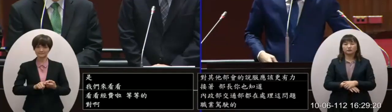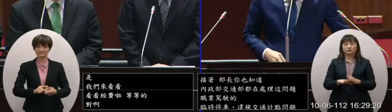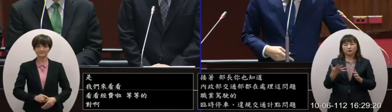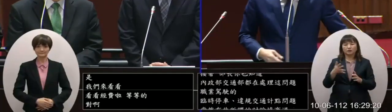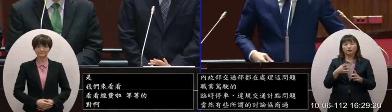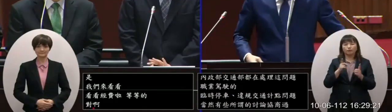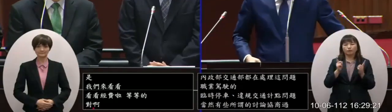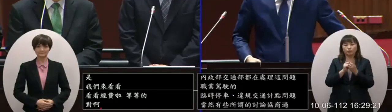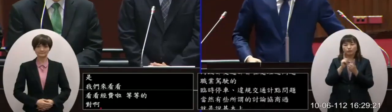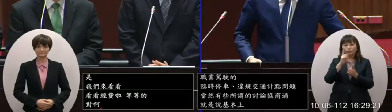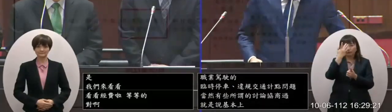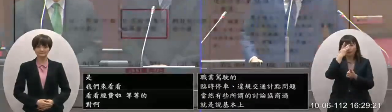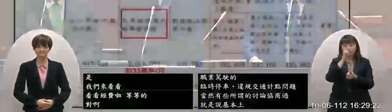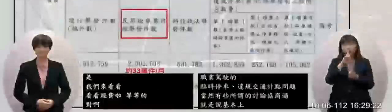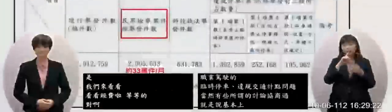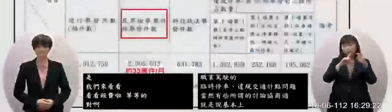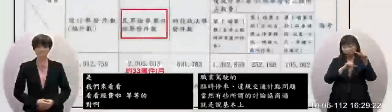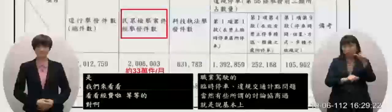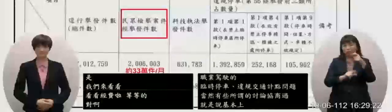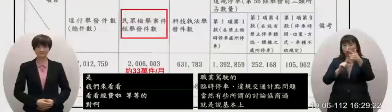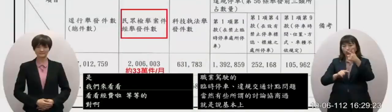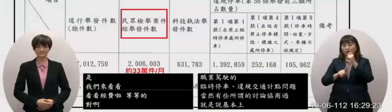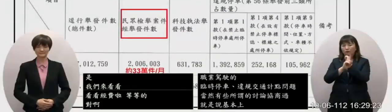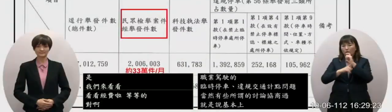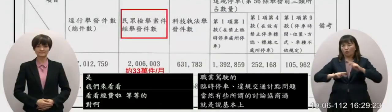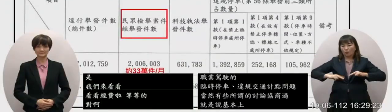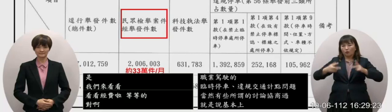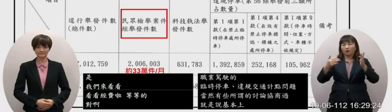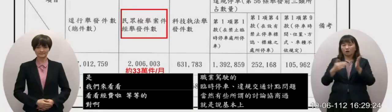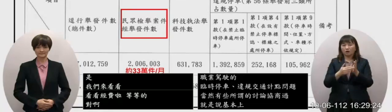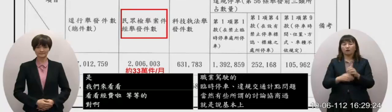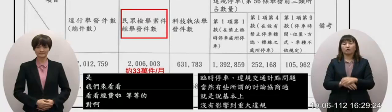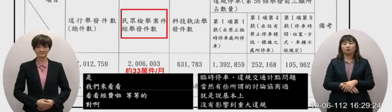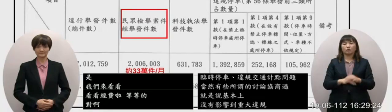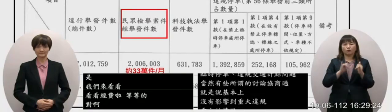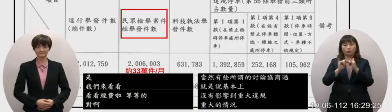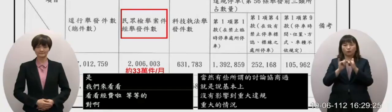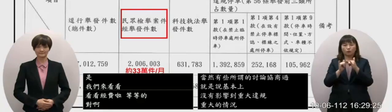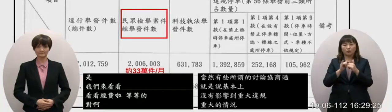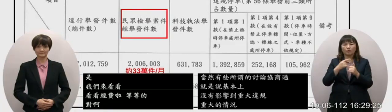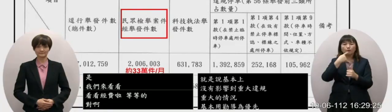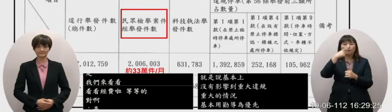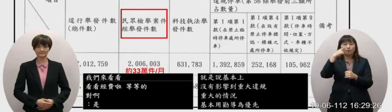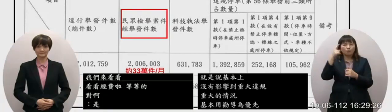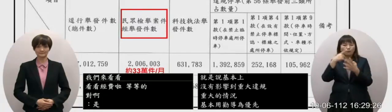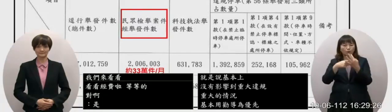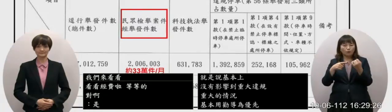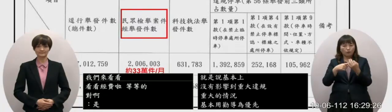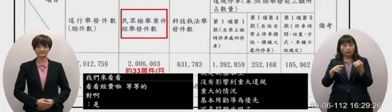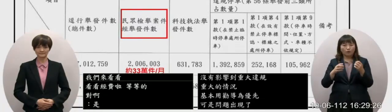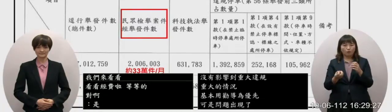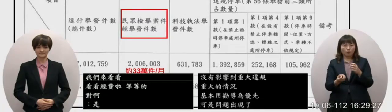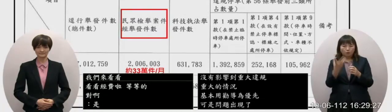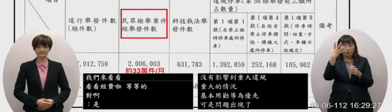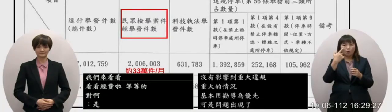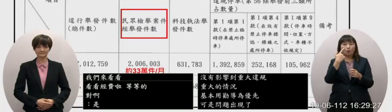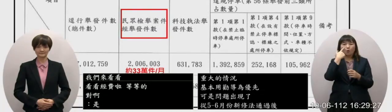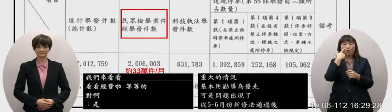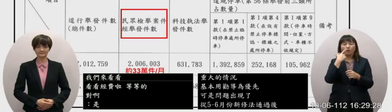出現喔從五六月份我們新修法通過之後你看到沒有民眾選舉的數目暴增